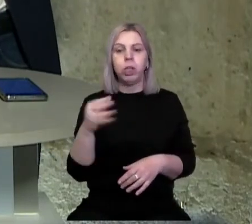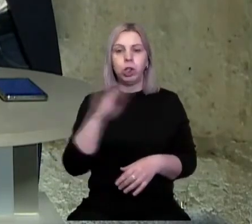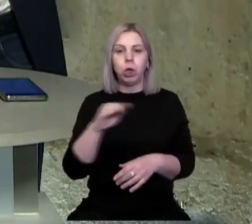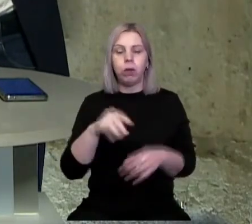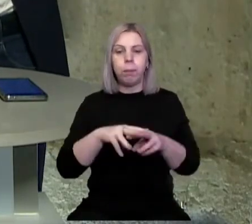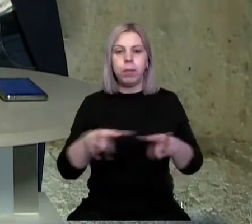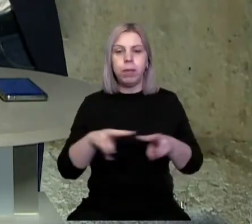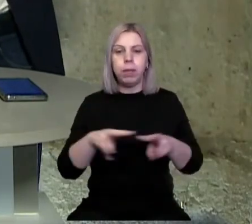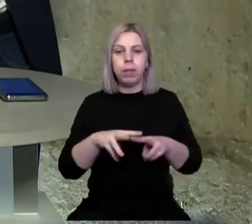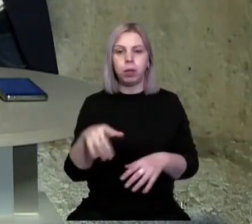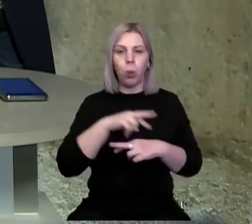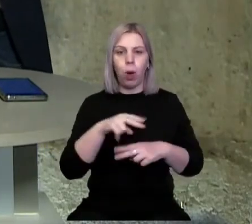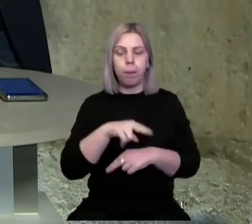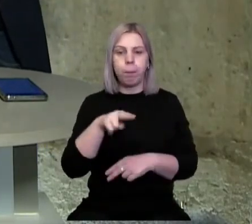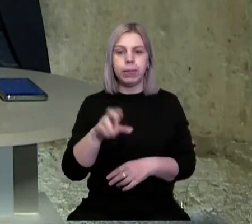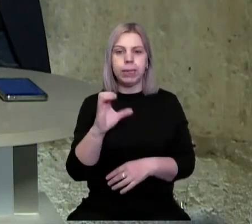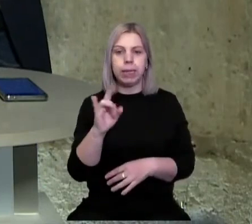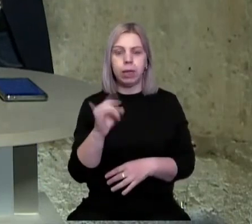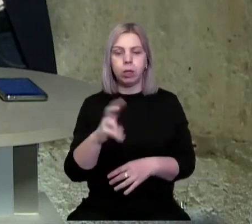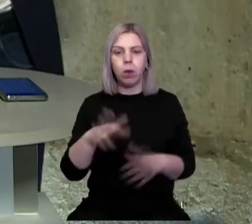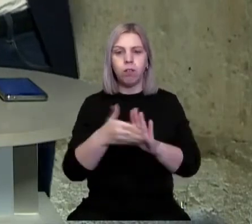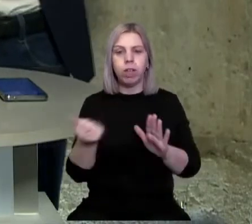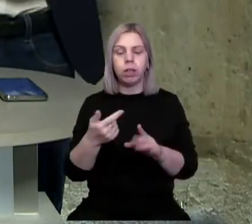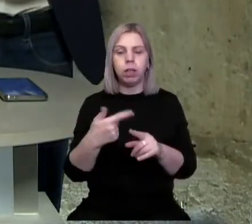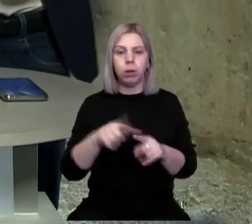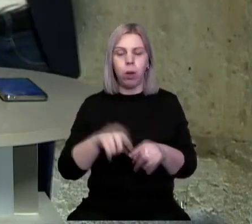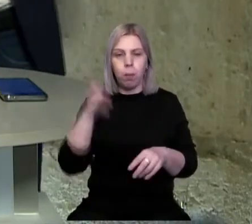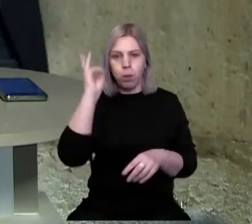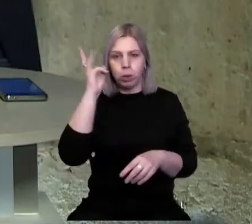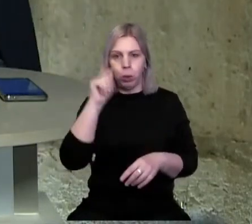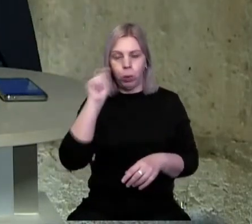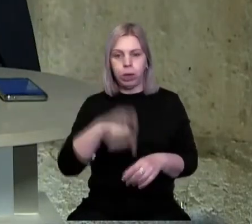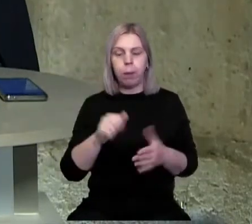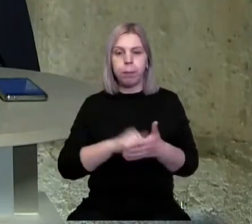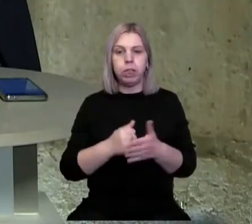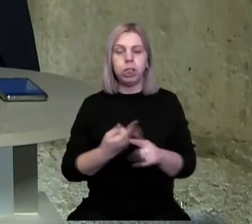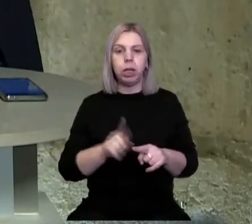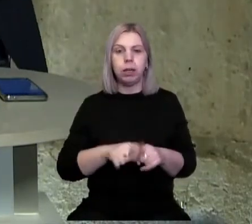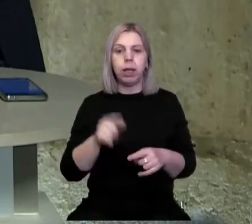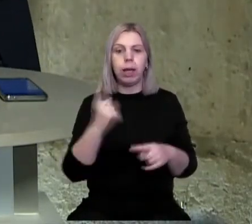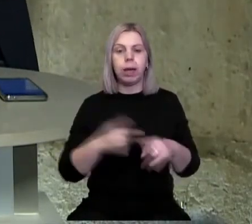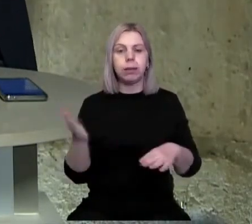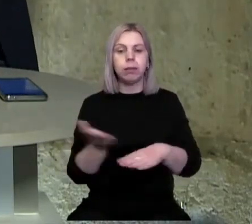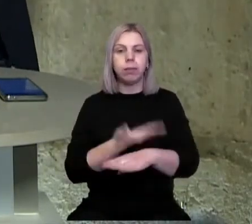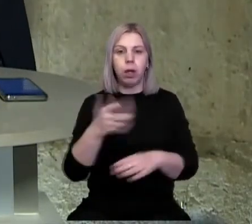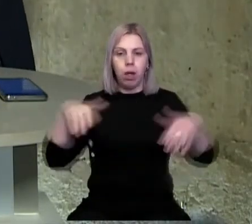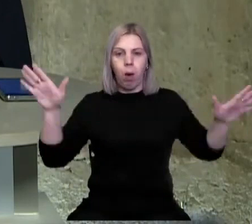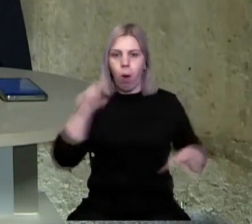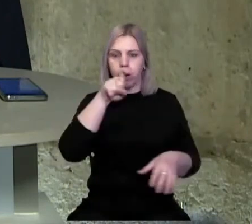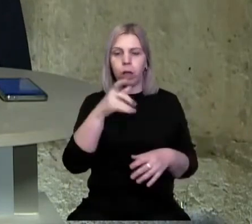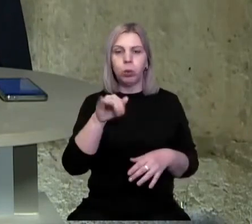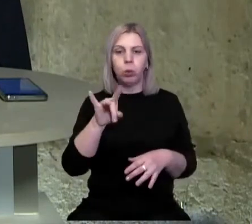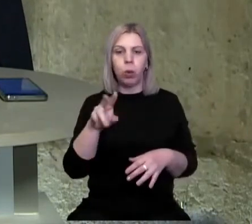міністр закордонних справ Угорщини Петер Сіарто викликав главу українського посольства і причиною цього ставив якраз демонтаж фігури Орла